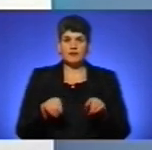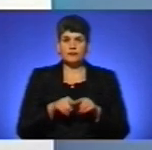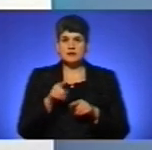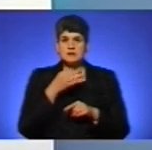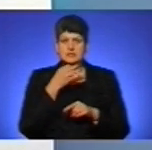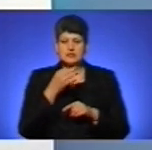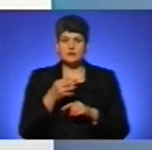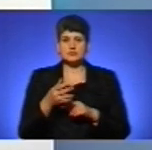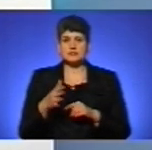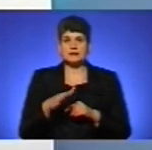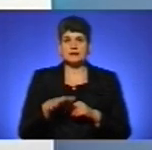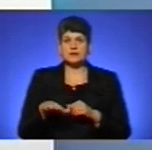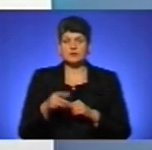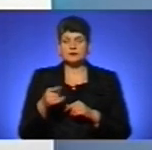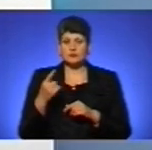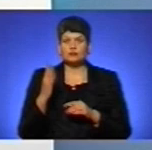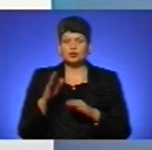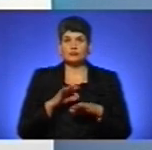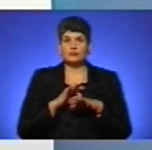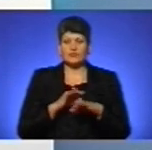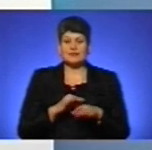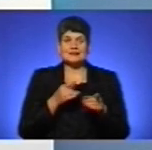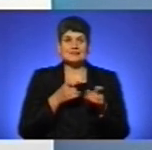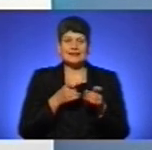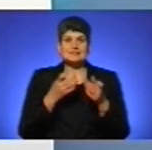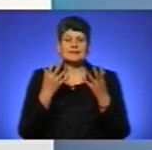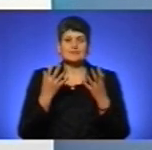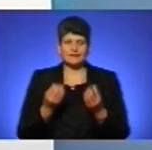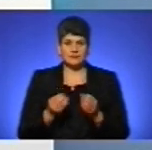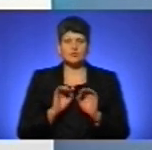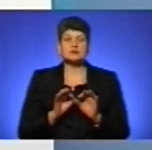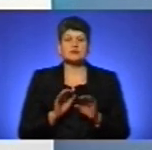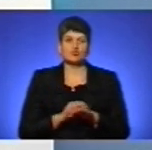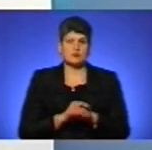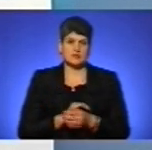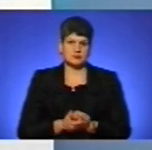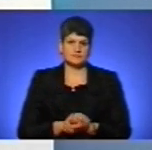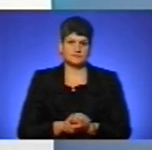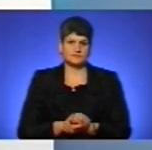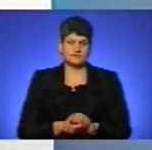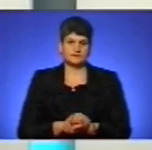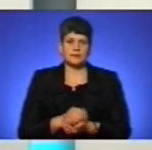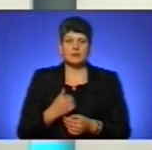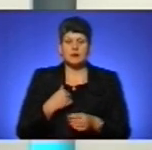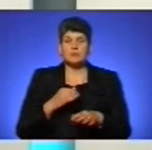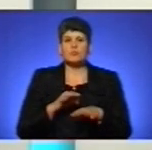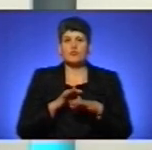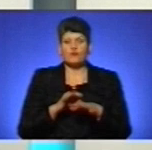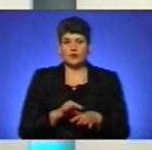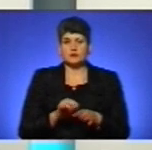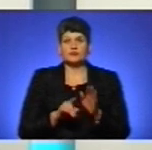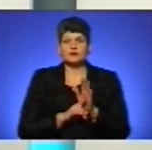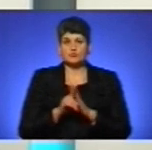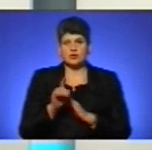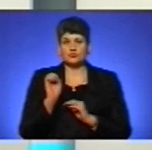що на Тернопільщині будуть проведені так звані стрілецькі дні. Скажіть, будь ласка, про це більше? Ми проводимо їх з початку